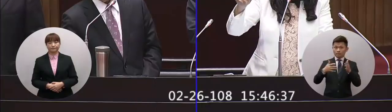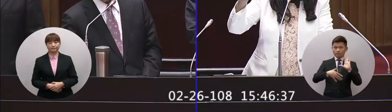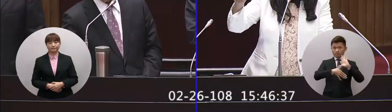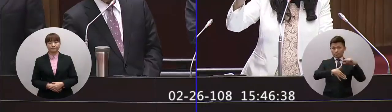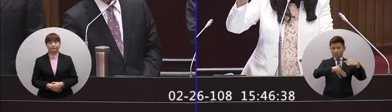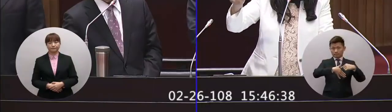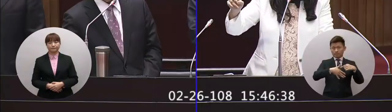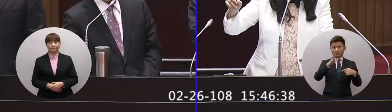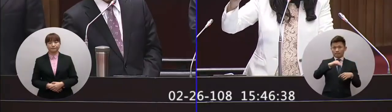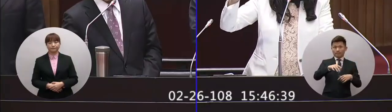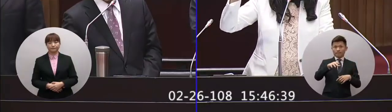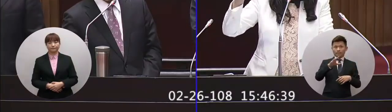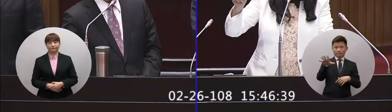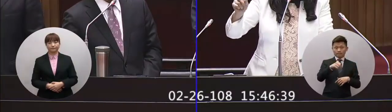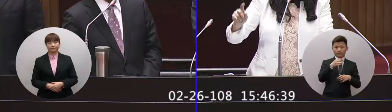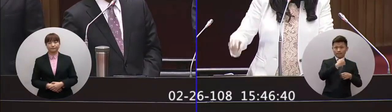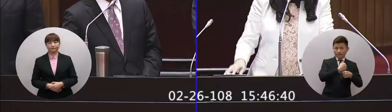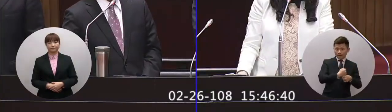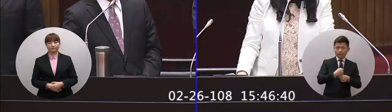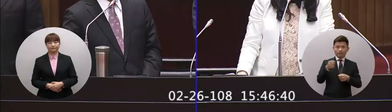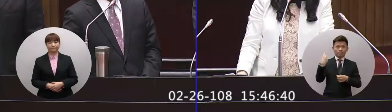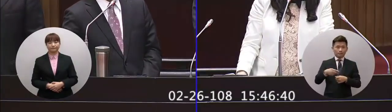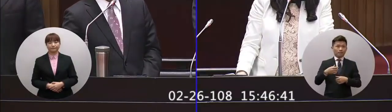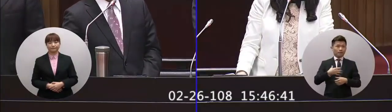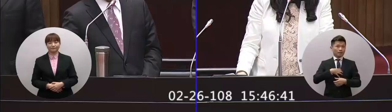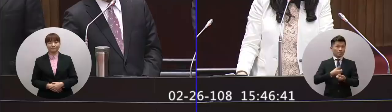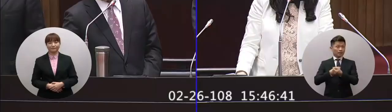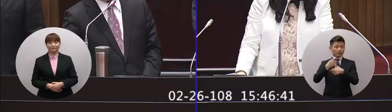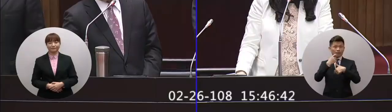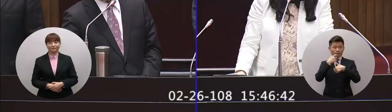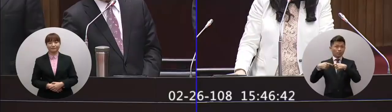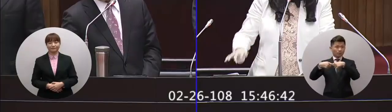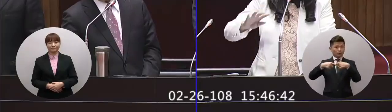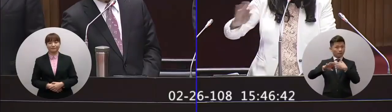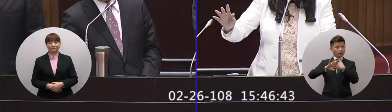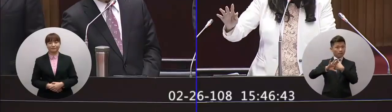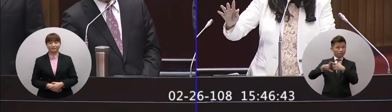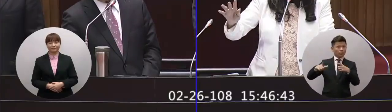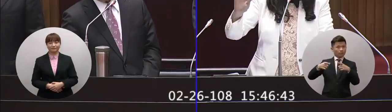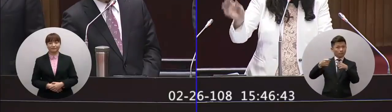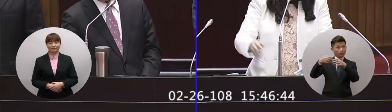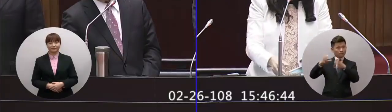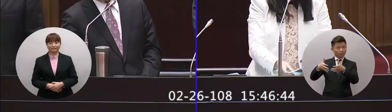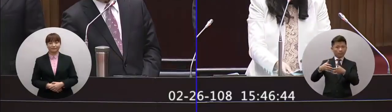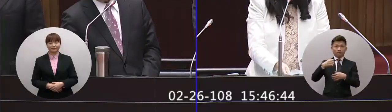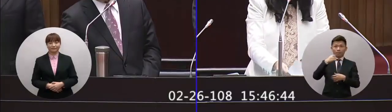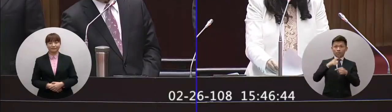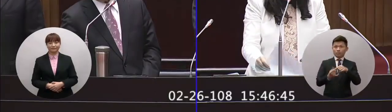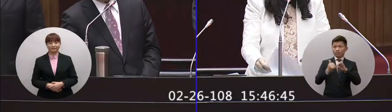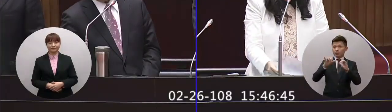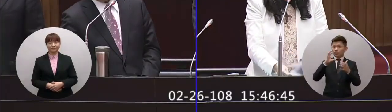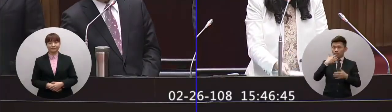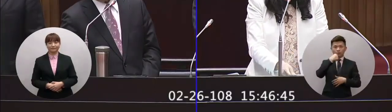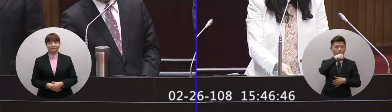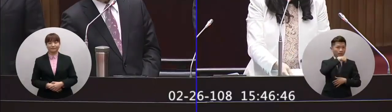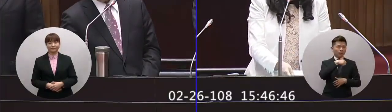在巴林厄瓜多奈吉利亞阿拉伯聯合大公國很多的邦交國跟駐外管處原來用中華民國跟用台灣通通